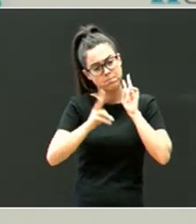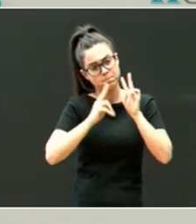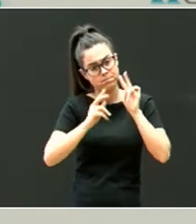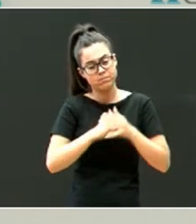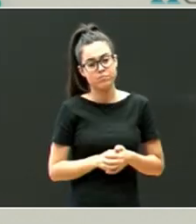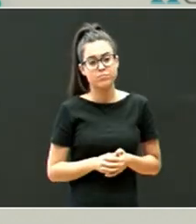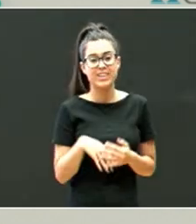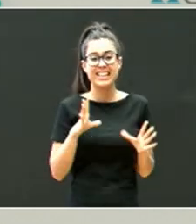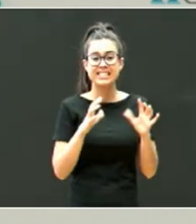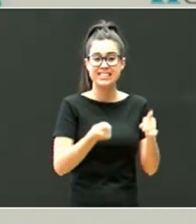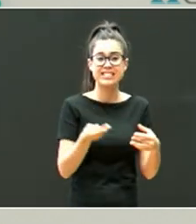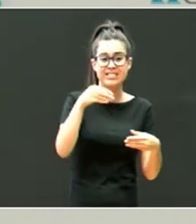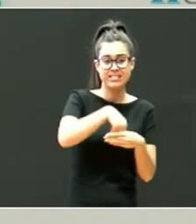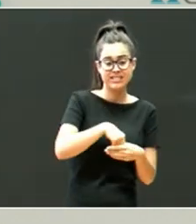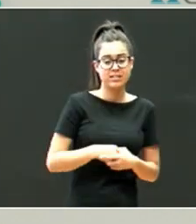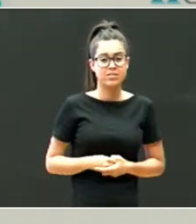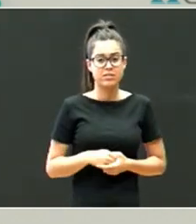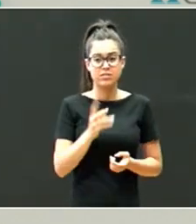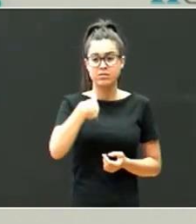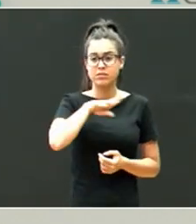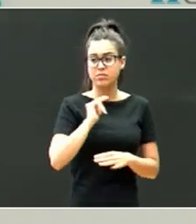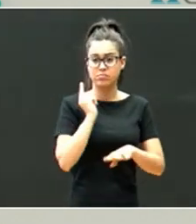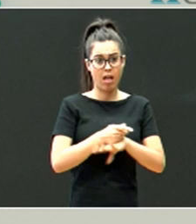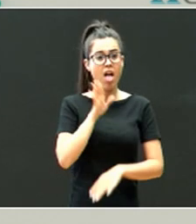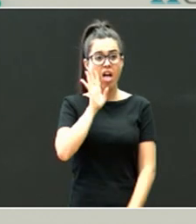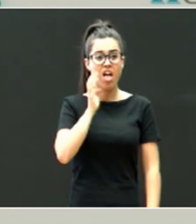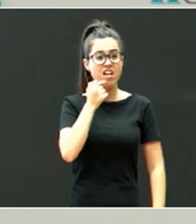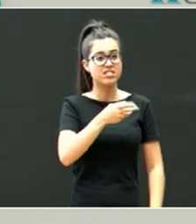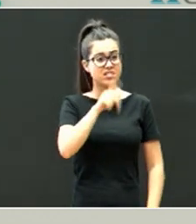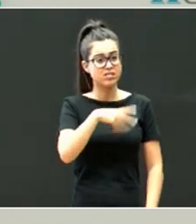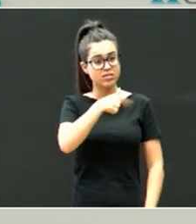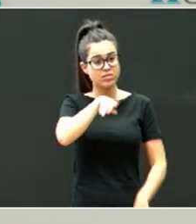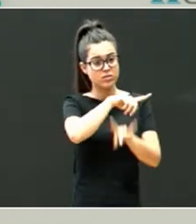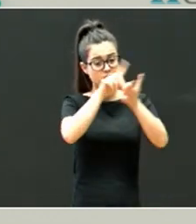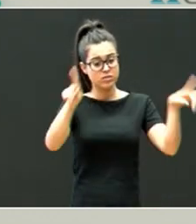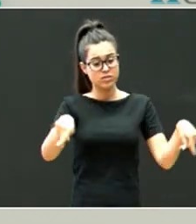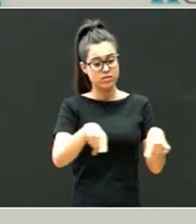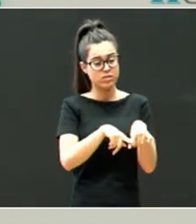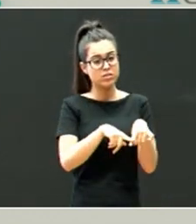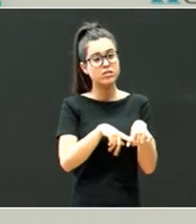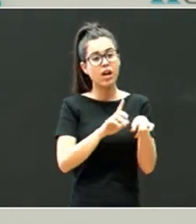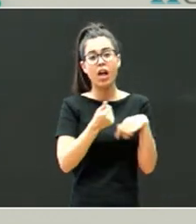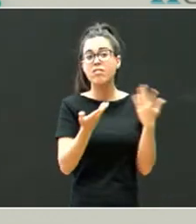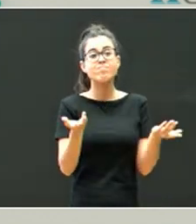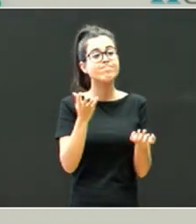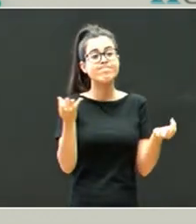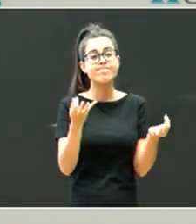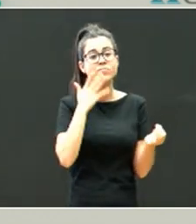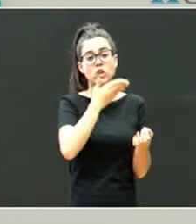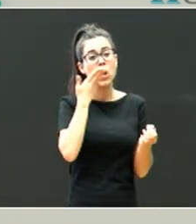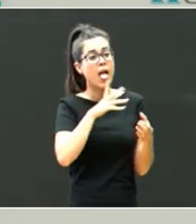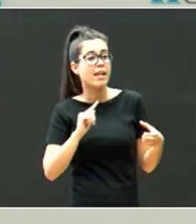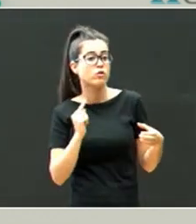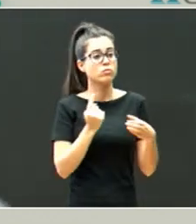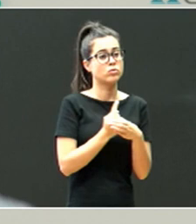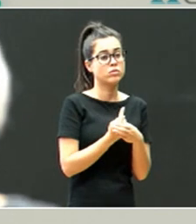zarreraren barne, eta bueno, gure zuzendariak ere esan du, gure markoa, gure markoa, eskoneola inklusiboa da, eta hori,